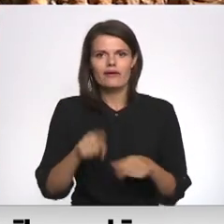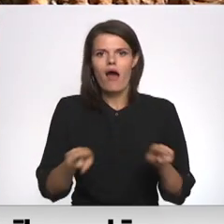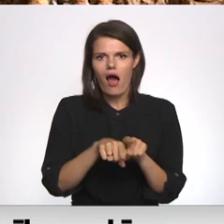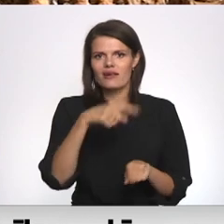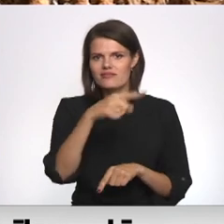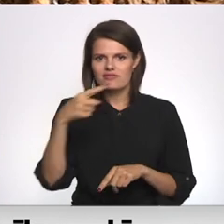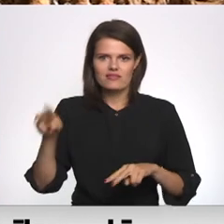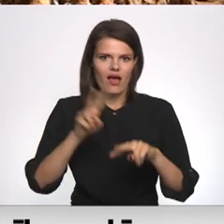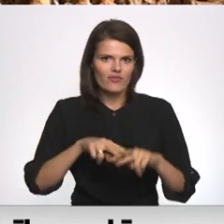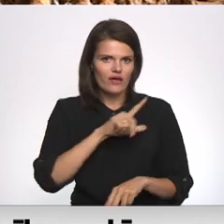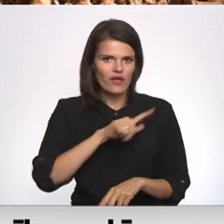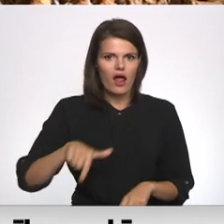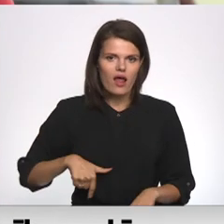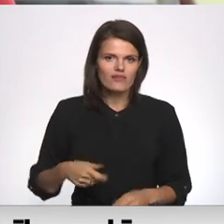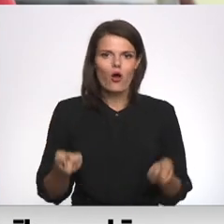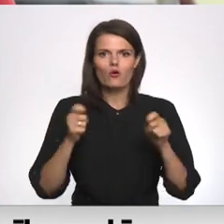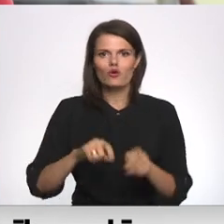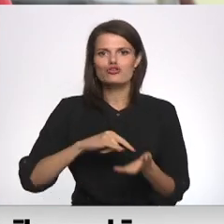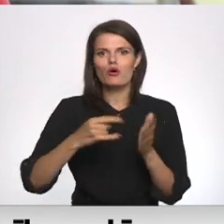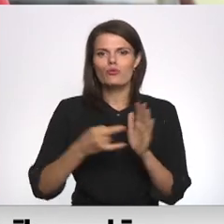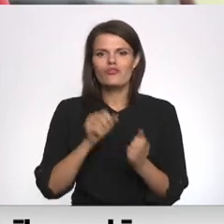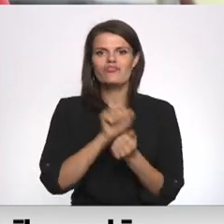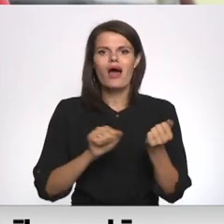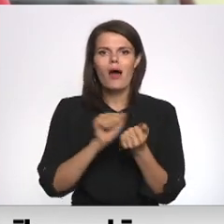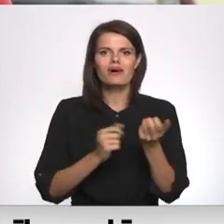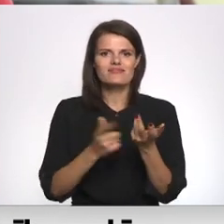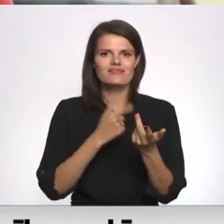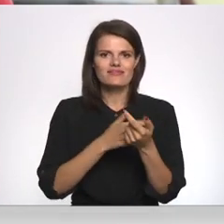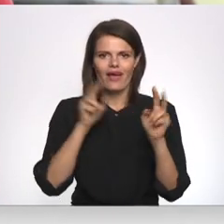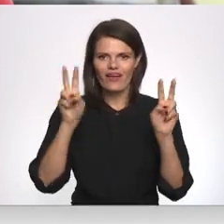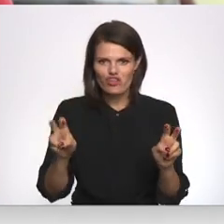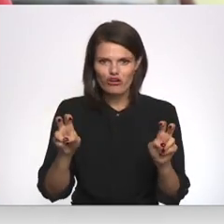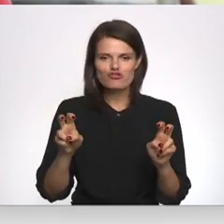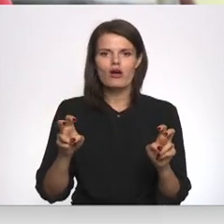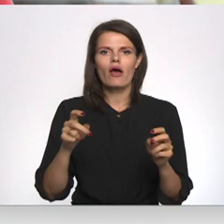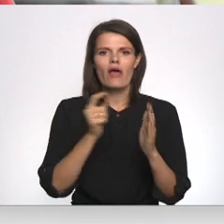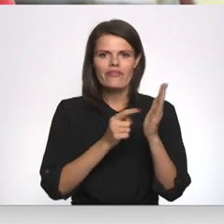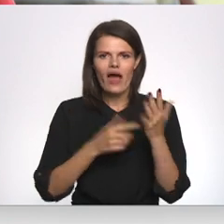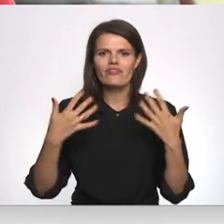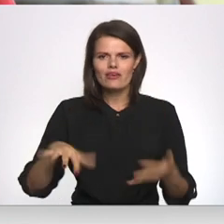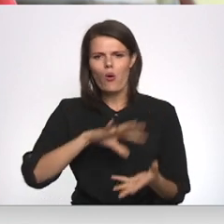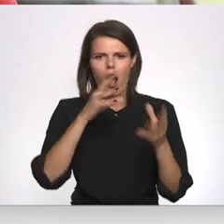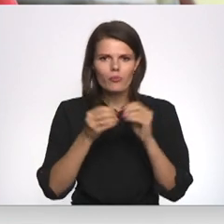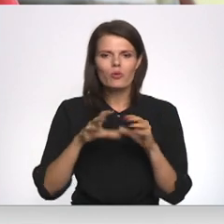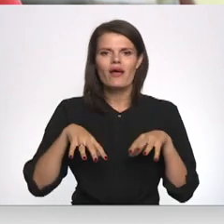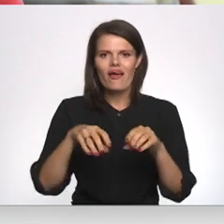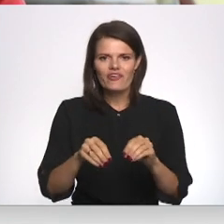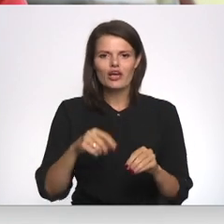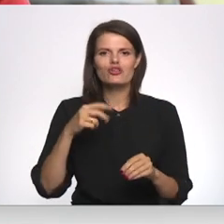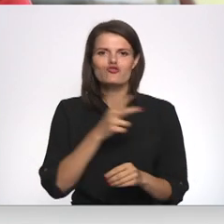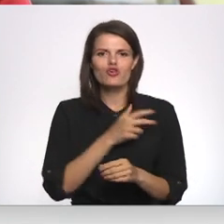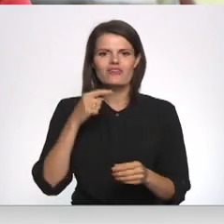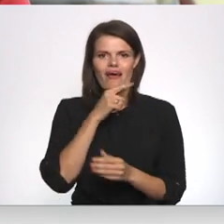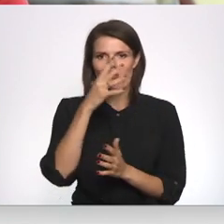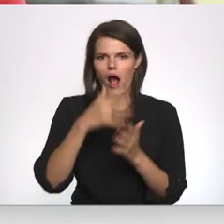citviet Latvijā. Noslēdzoties projektam dabas skaitīšana, šita data ir apkopot, ir jau veikts arī sociāla ekonomiskais aprēķins.